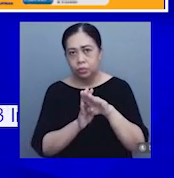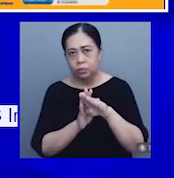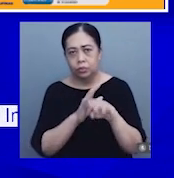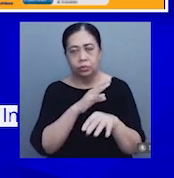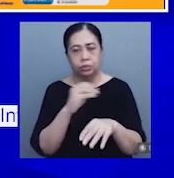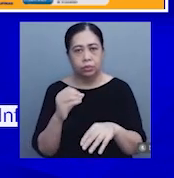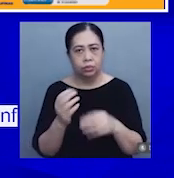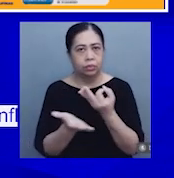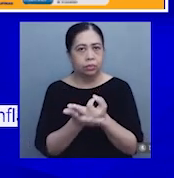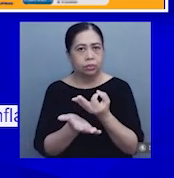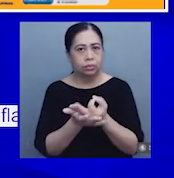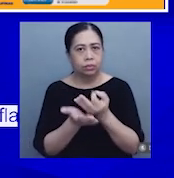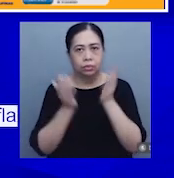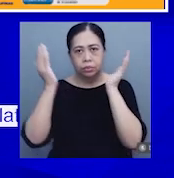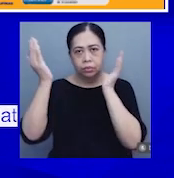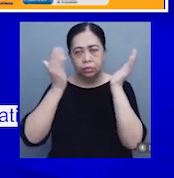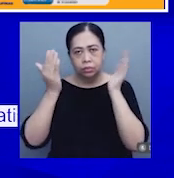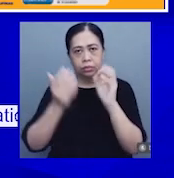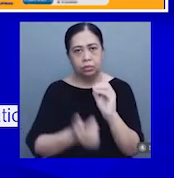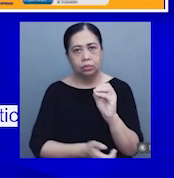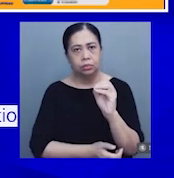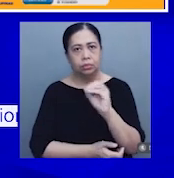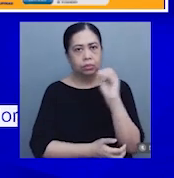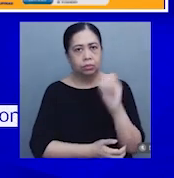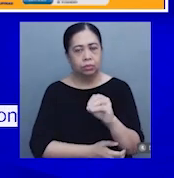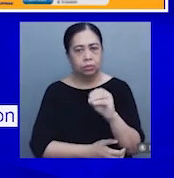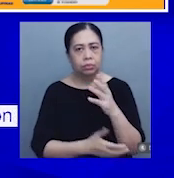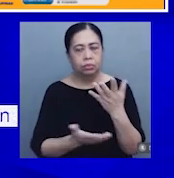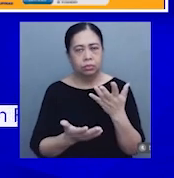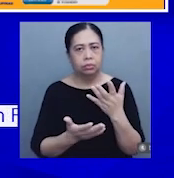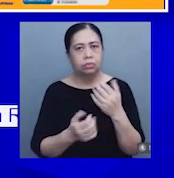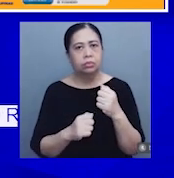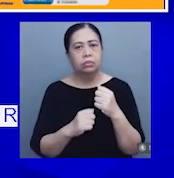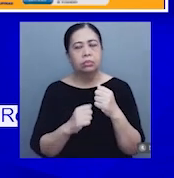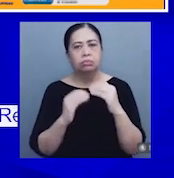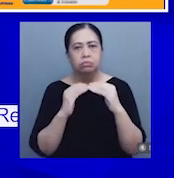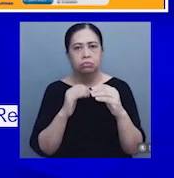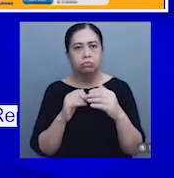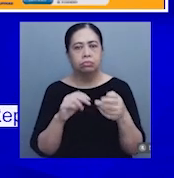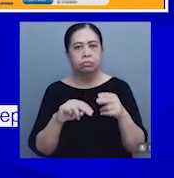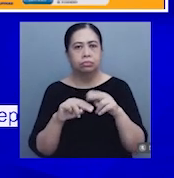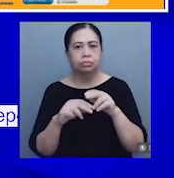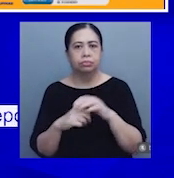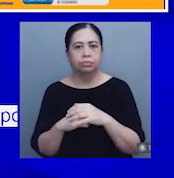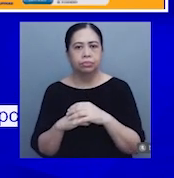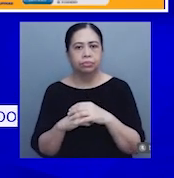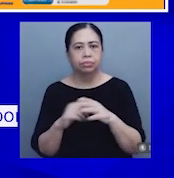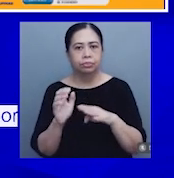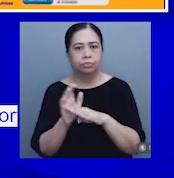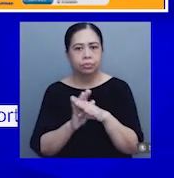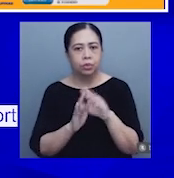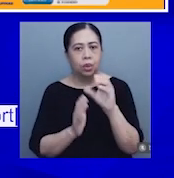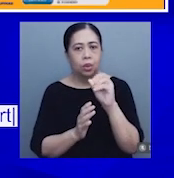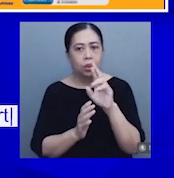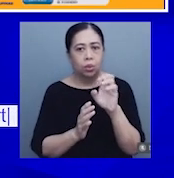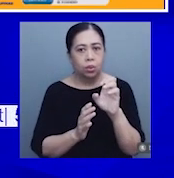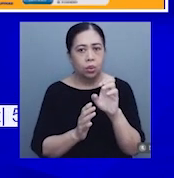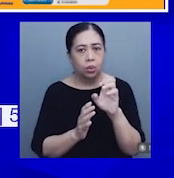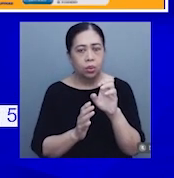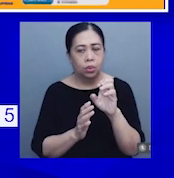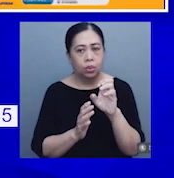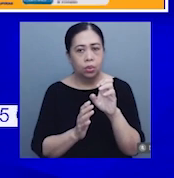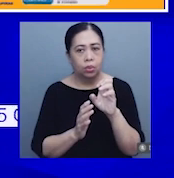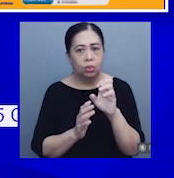financial services na may 0.4% inflation. Samantala, ang core inflation sa bansa ay